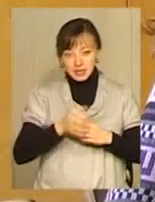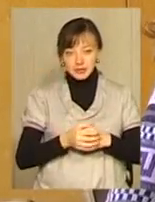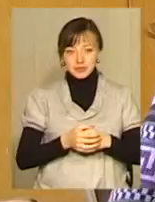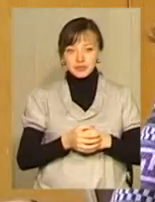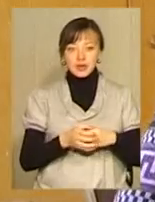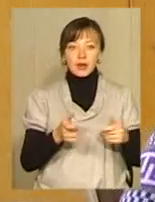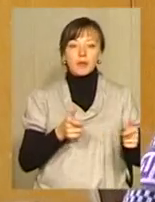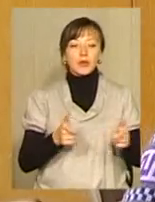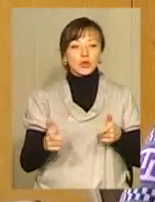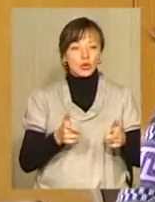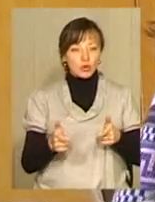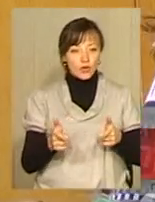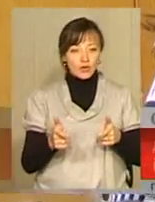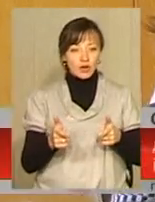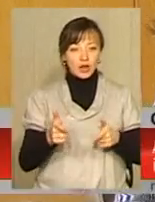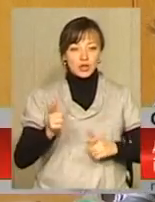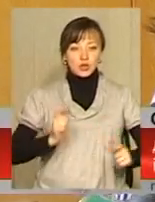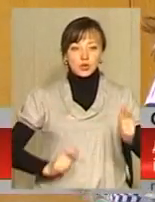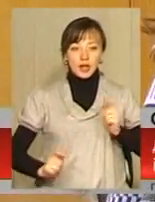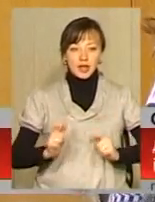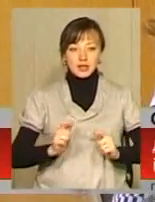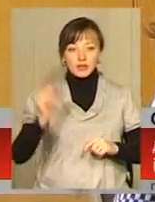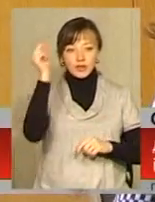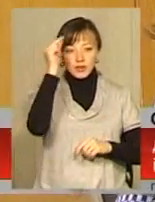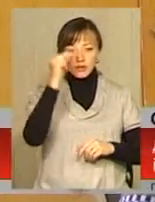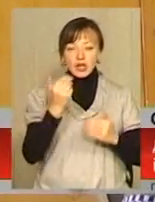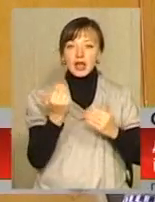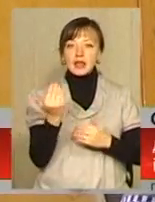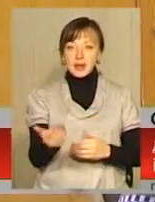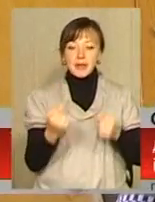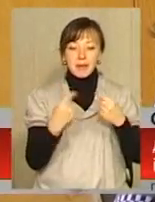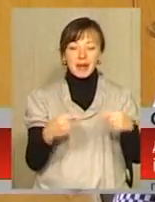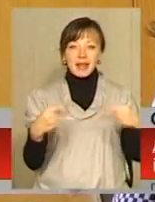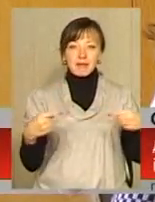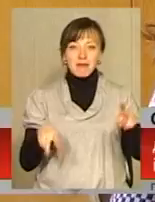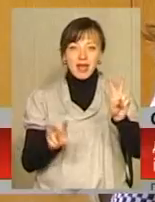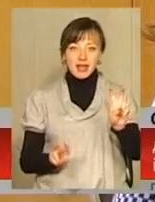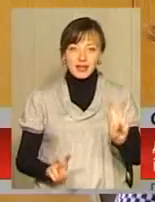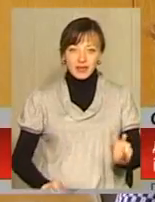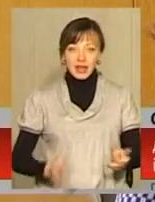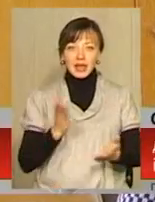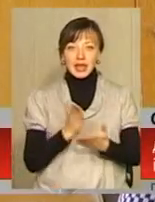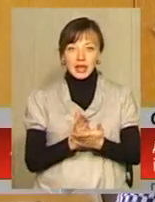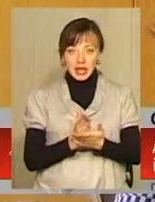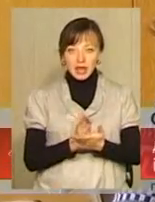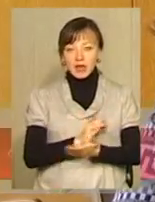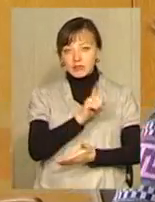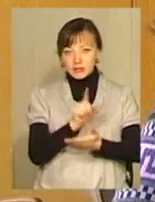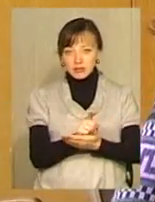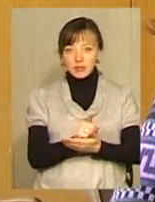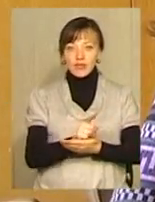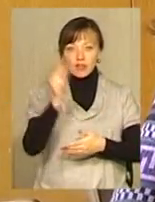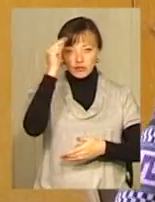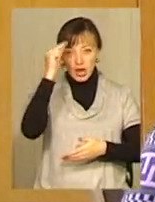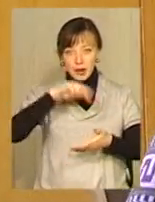Підготовка студентів і вивчення ними предметів, які є нормативними дисциплінами в навчальних